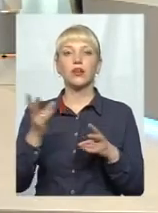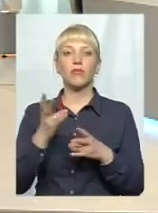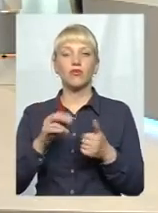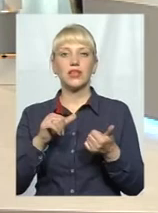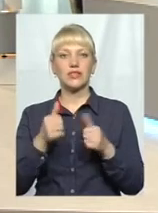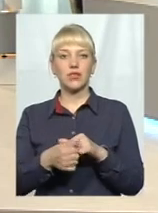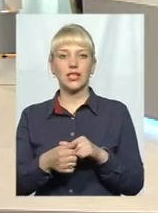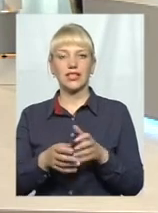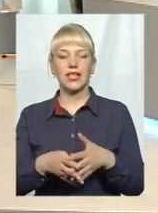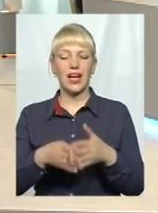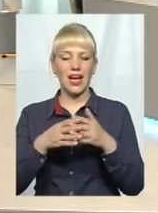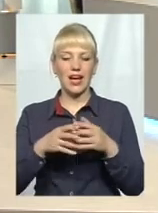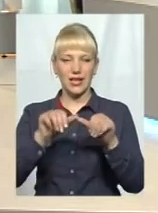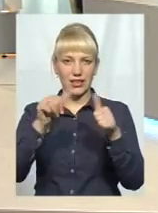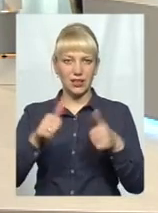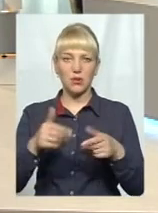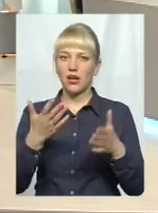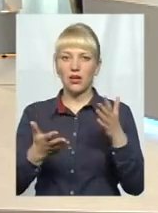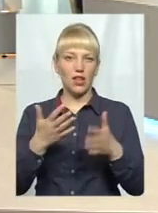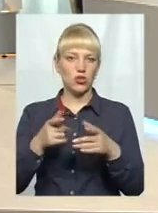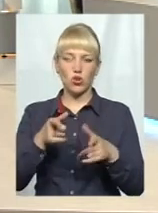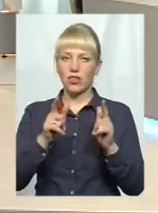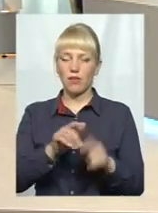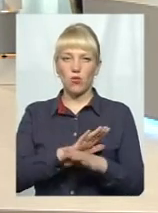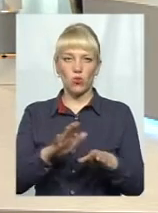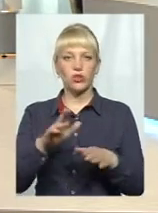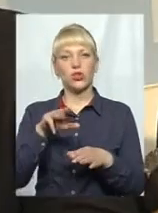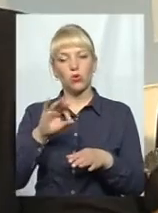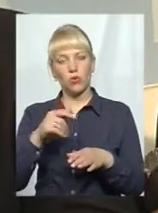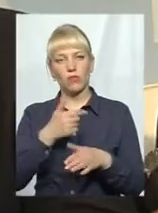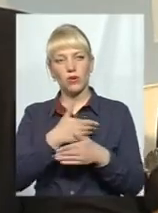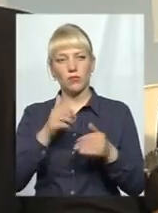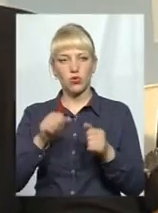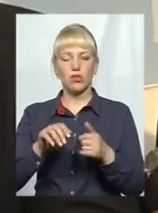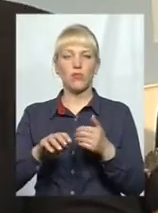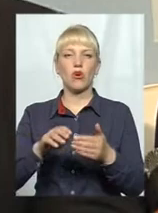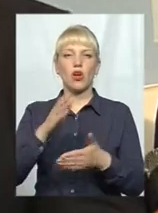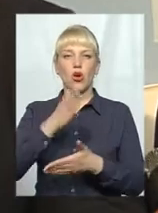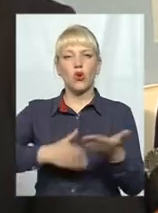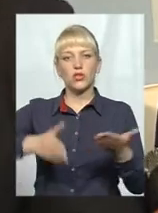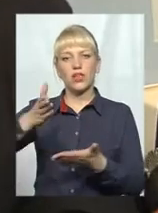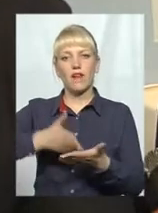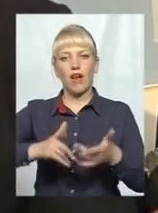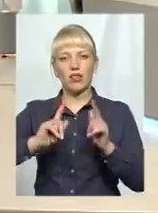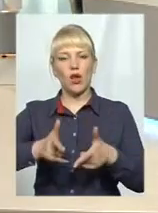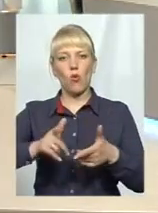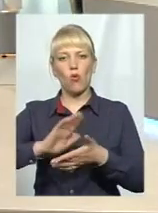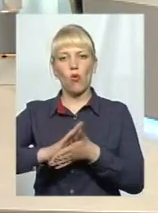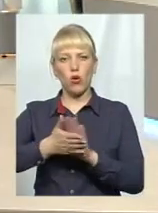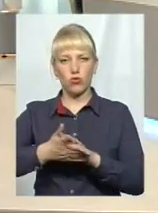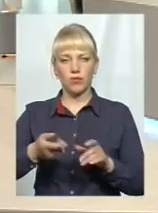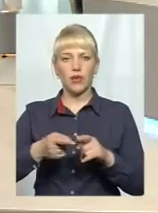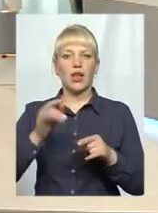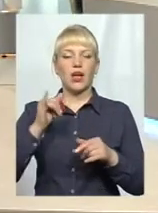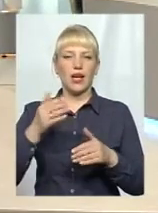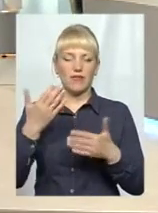архетип. Якщо вона не погоджується, то тоді ми можемо розірвати з нею угоду. Ну вже є варіанти архітектурних